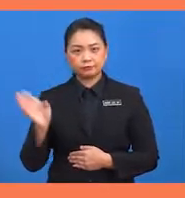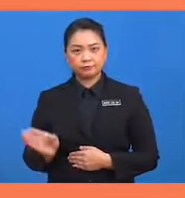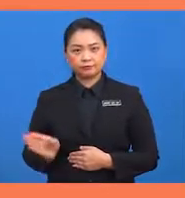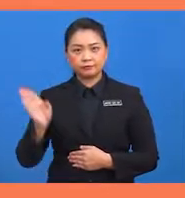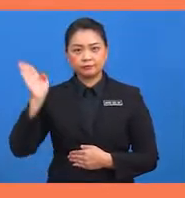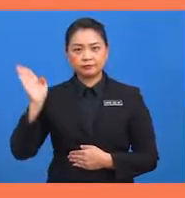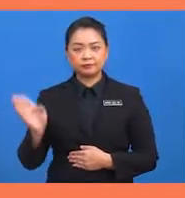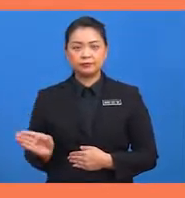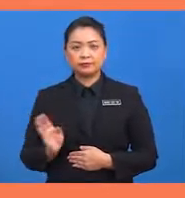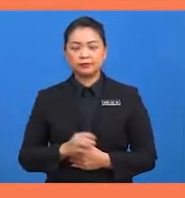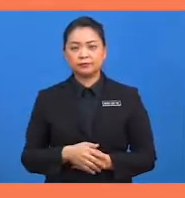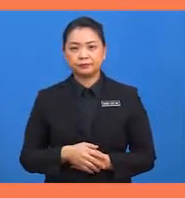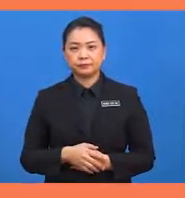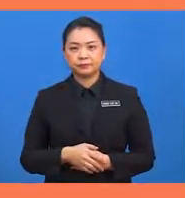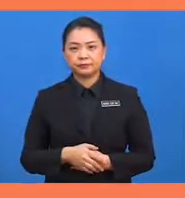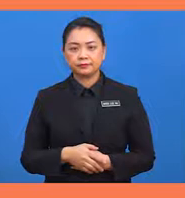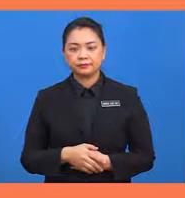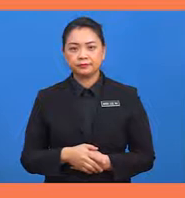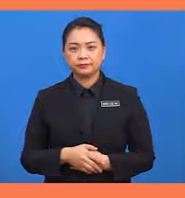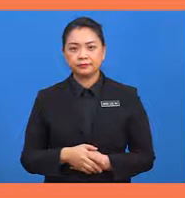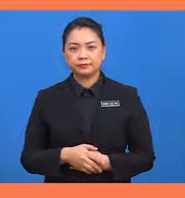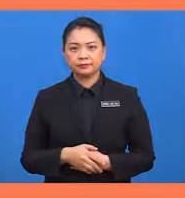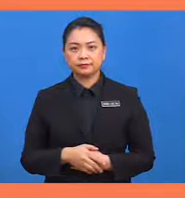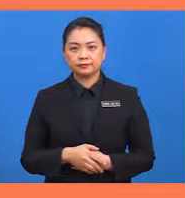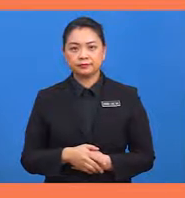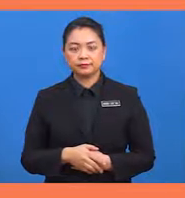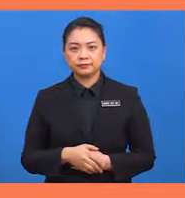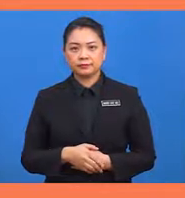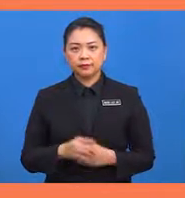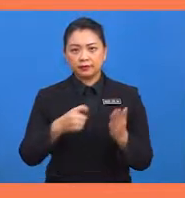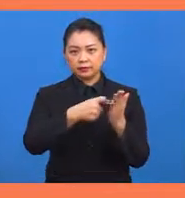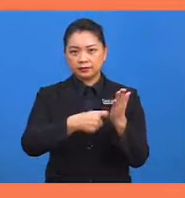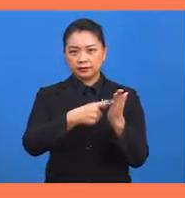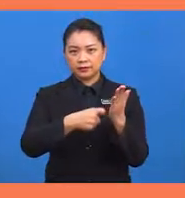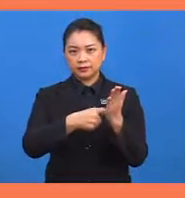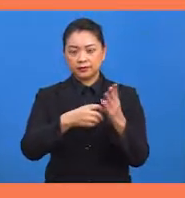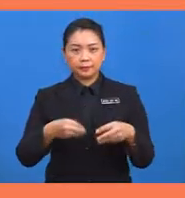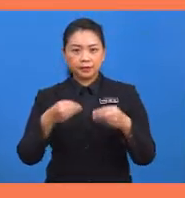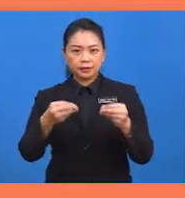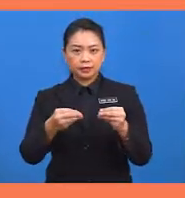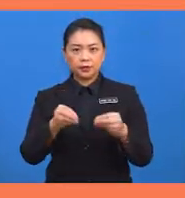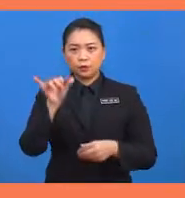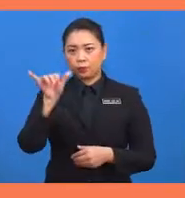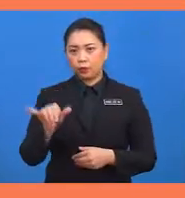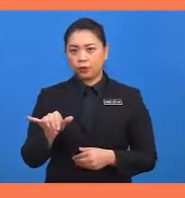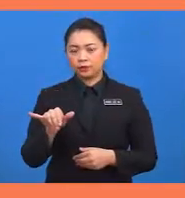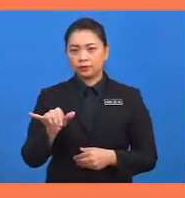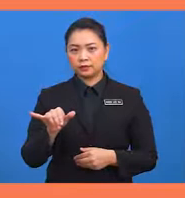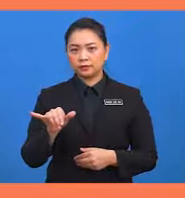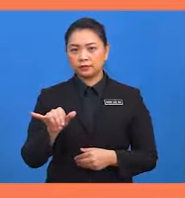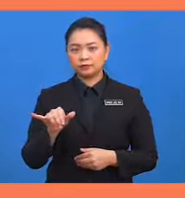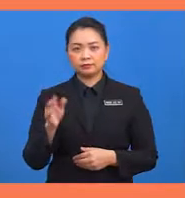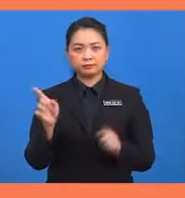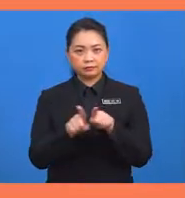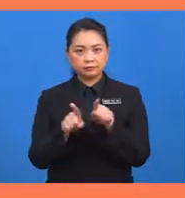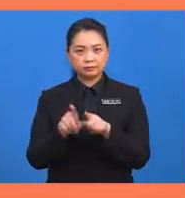A, B, D ialah 90 darjah. Nilai sudut bagi Y sama dengan 90